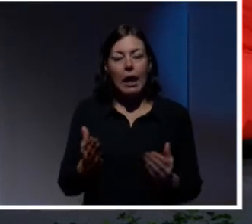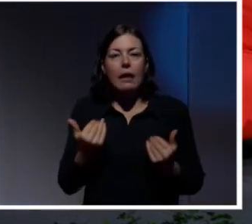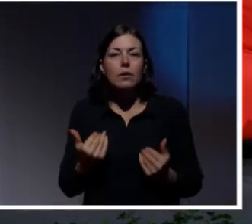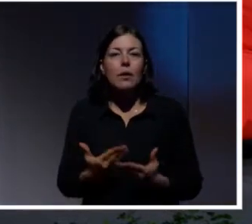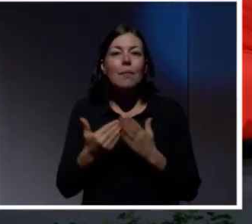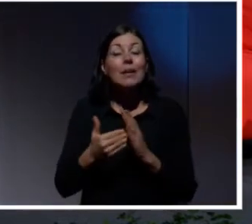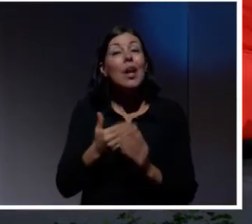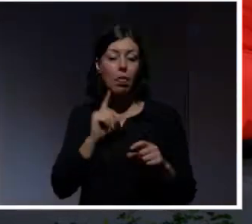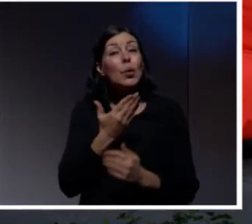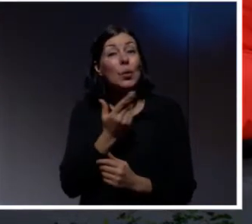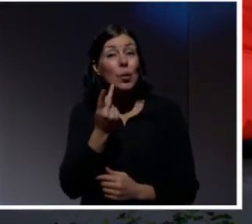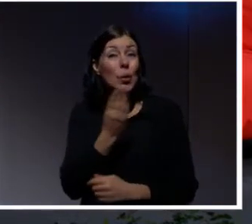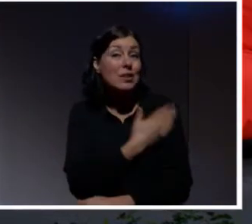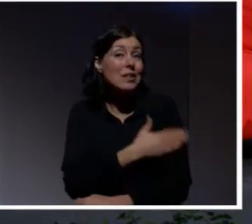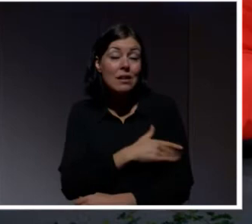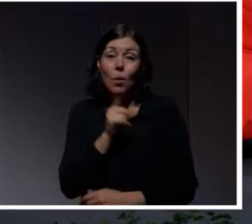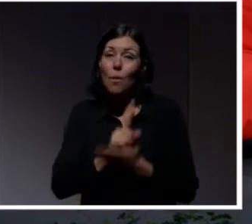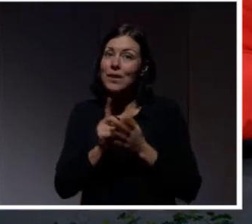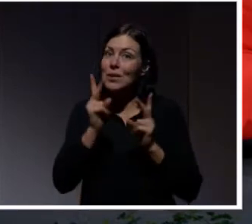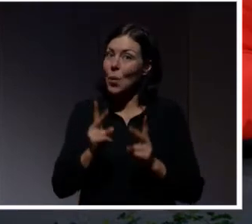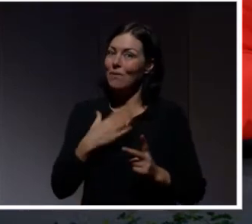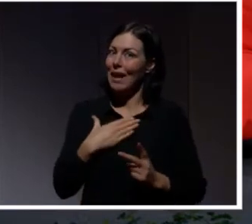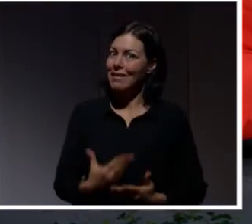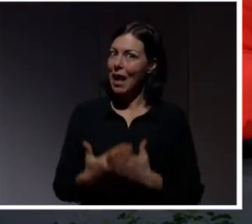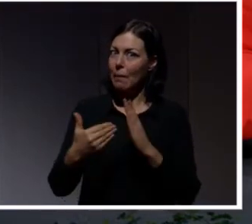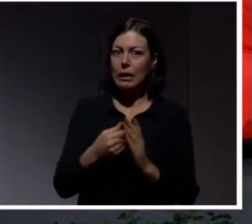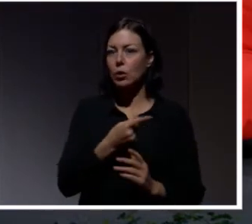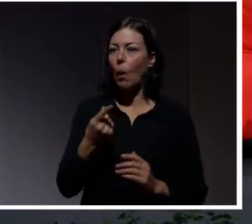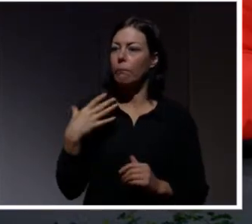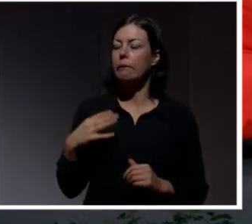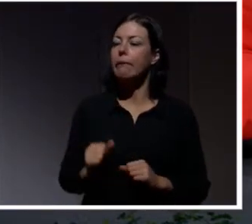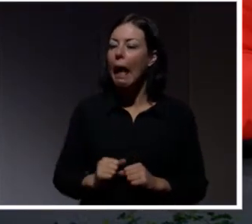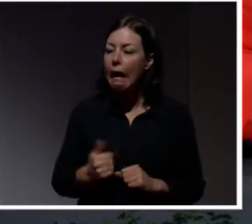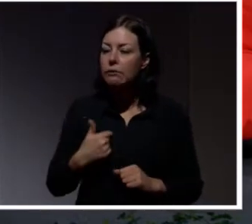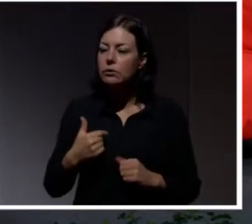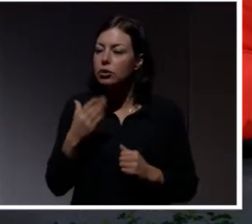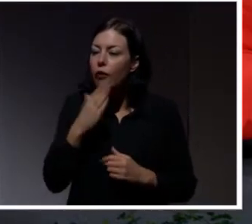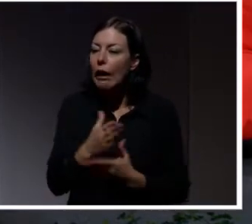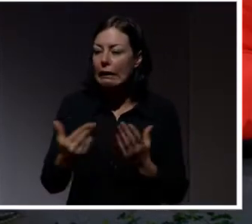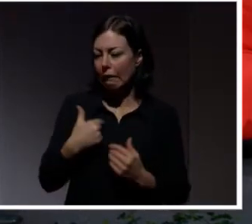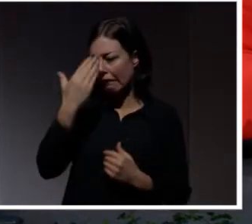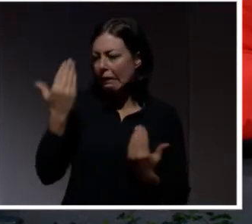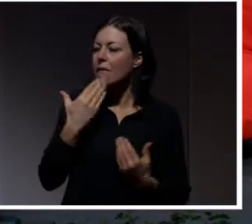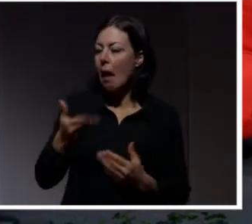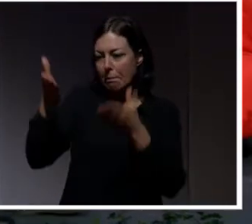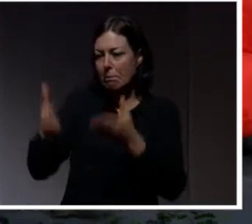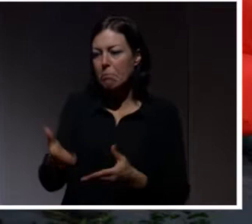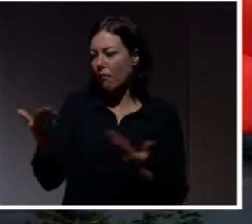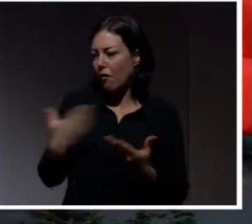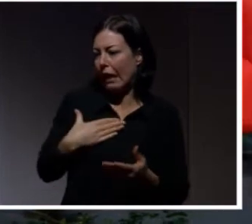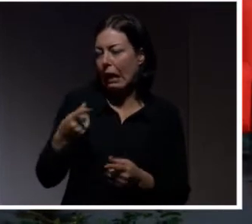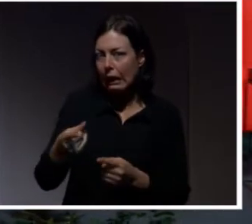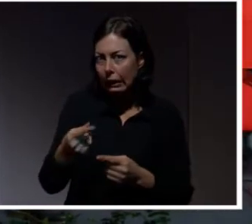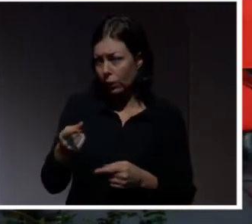Hjälper till. De vill ju inte sitta där och vara omöjliga. Nej men det tänker jag inte svara på. Jag vet inte vad du är för en. Och vad du vill.